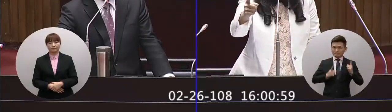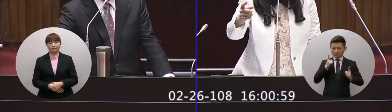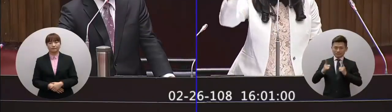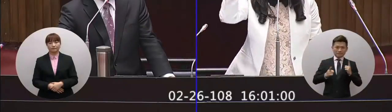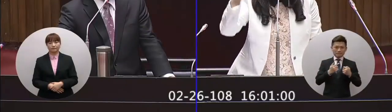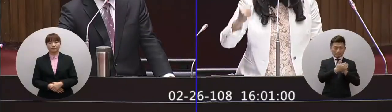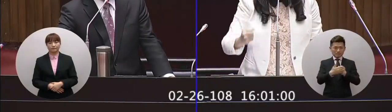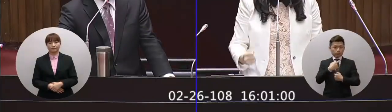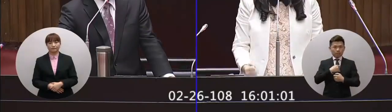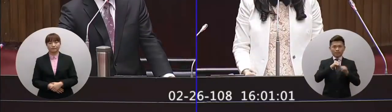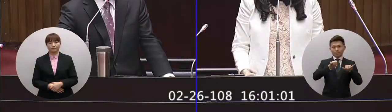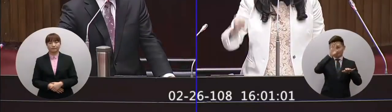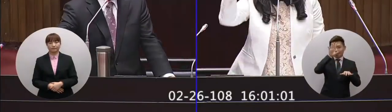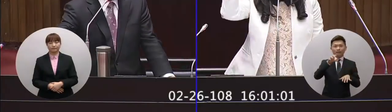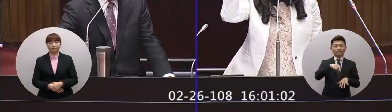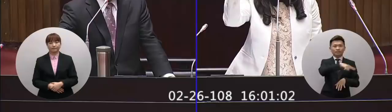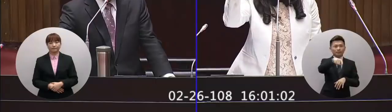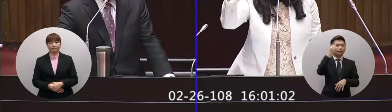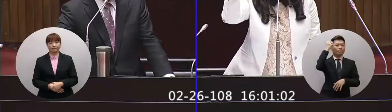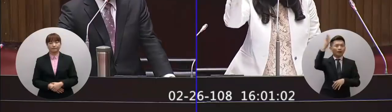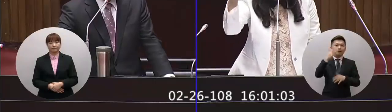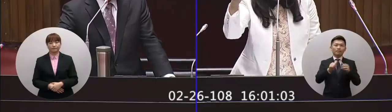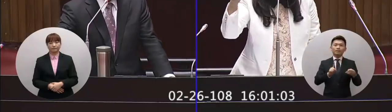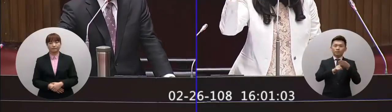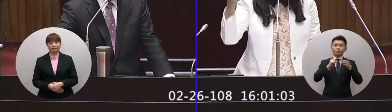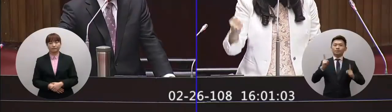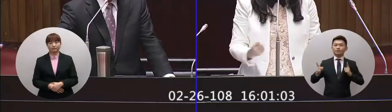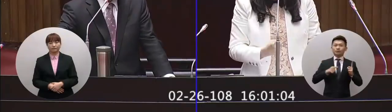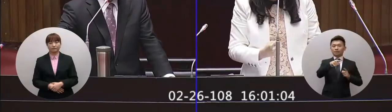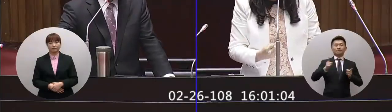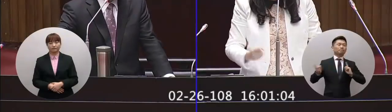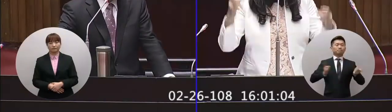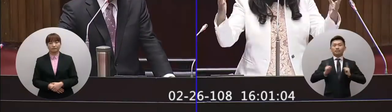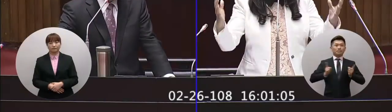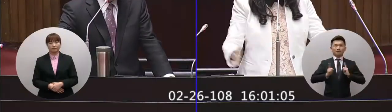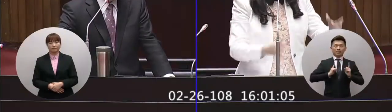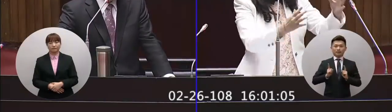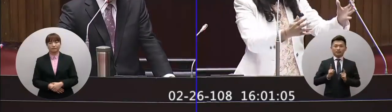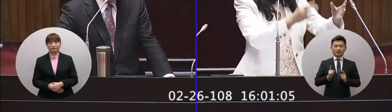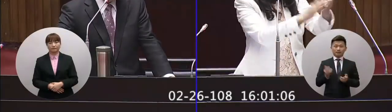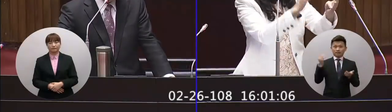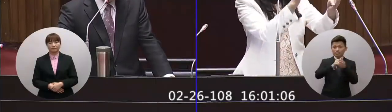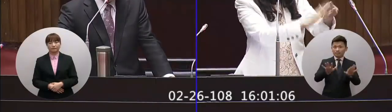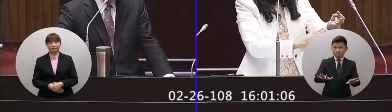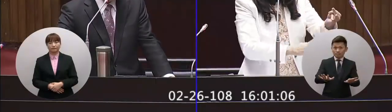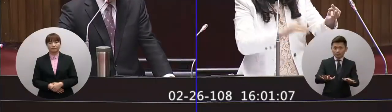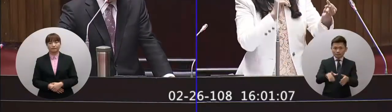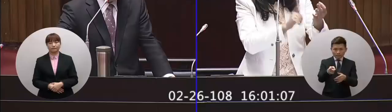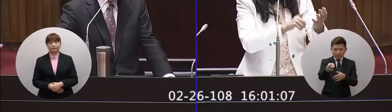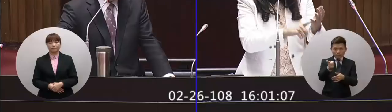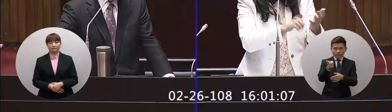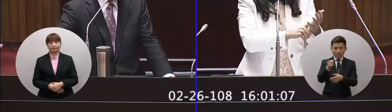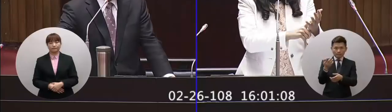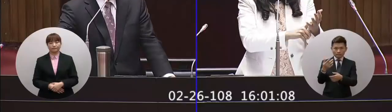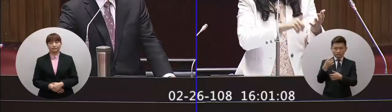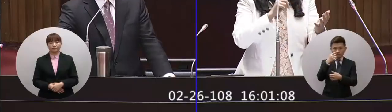是民進黨忘記了民主自由了你們把民主自由濫用濫用到什麼程度呢濫用到現在在清算鬥爭